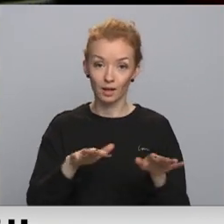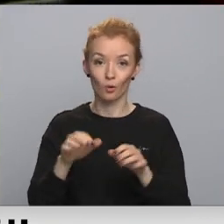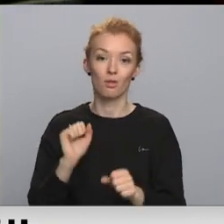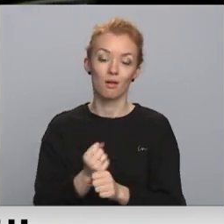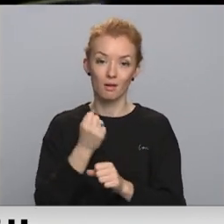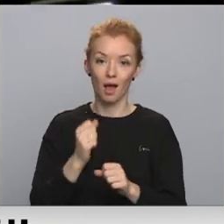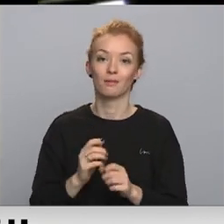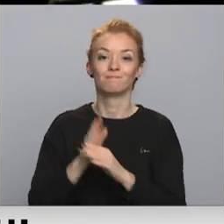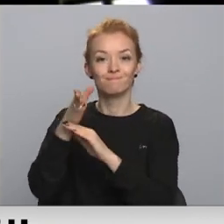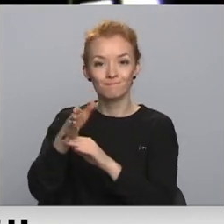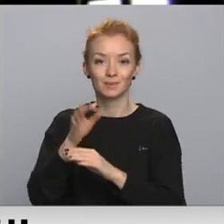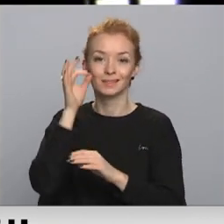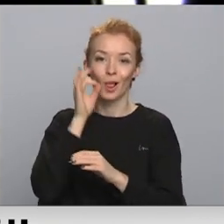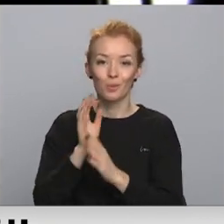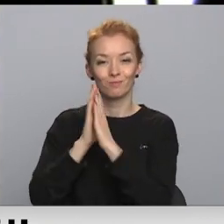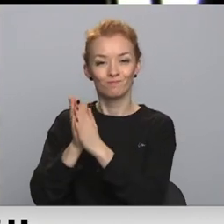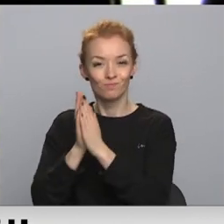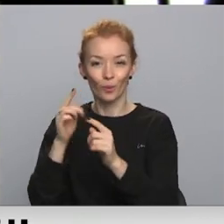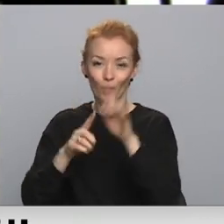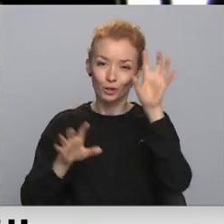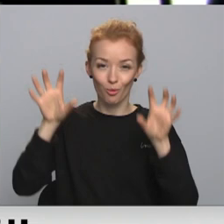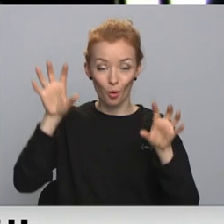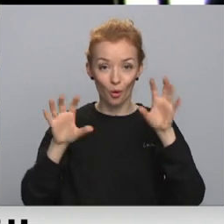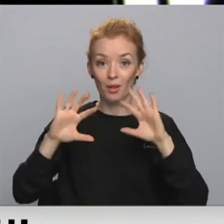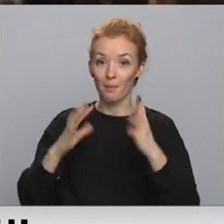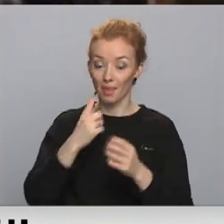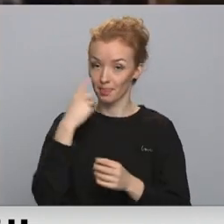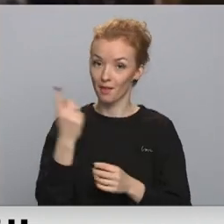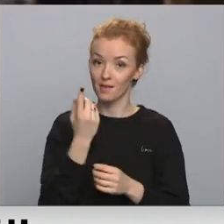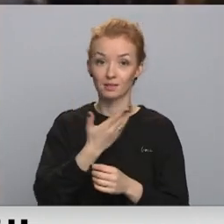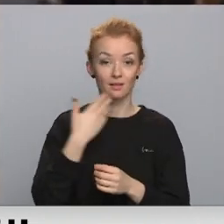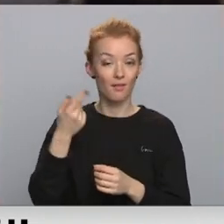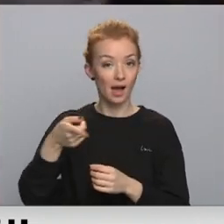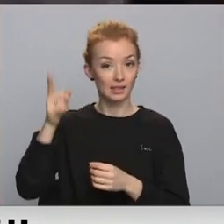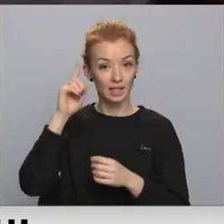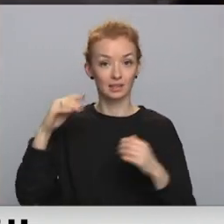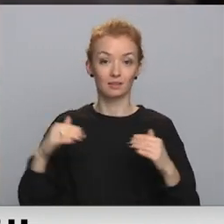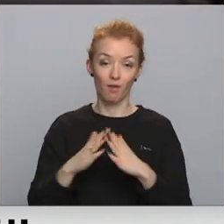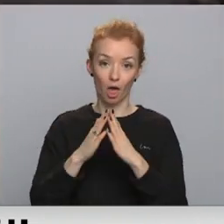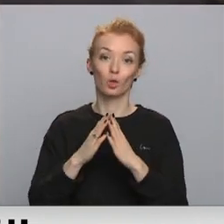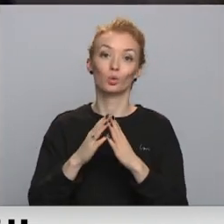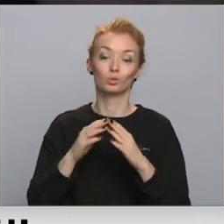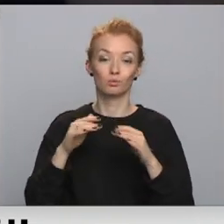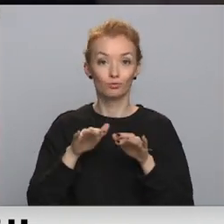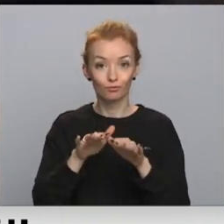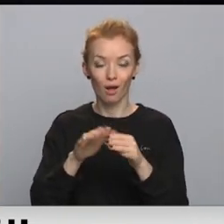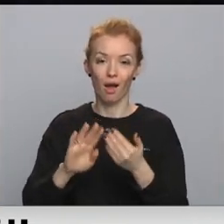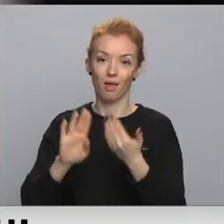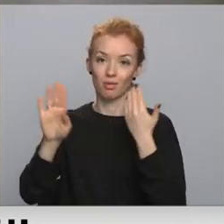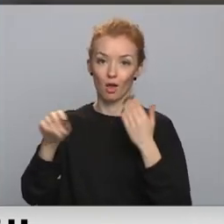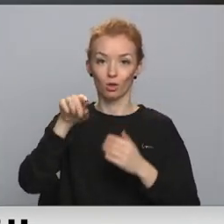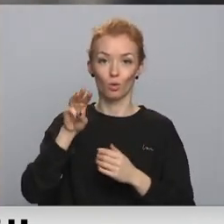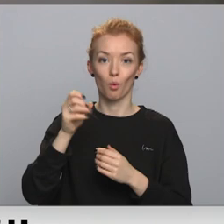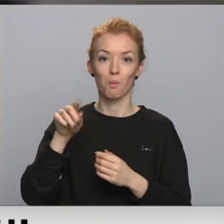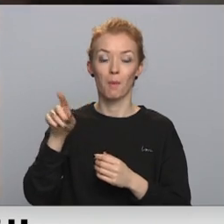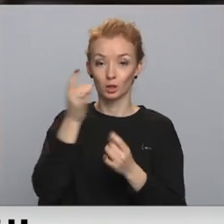skriet pie kaimiņiem saudumus, prasīt un spokoties. Tomēr neviens nav aizliegts svētku svinēta atālināt. Kā saka Tumis kultūras